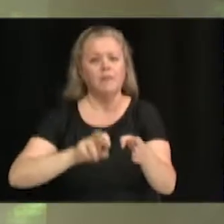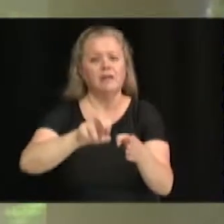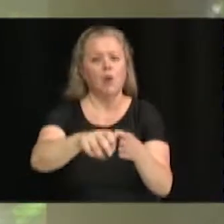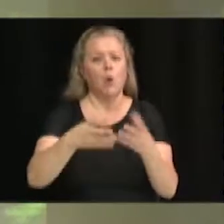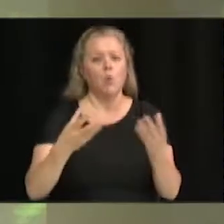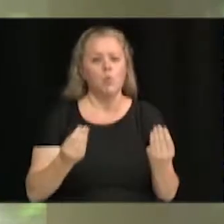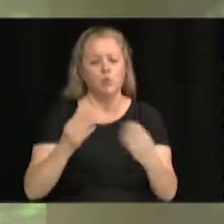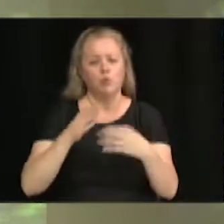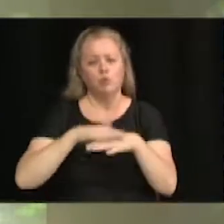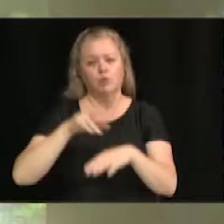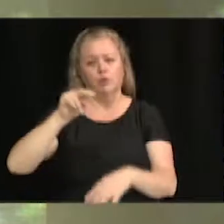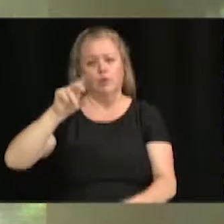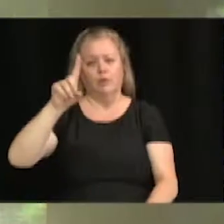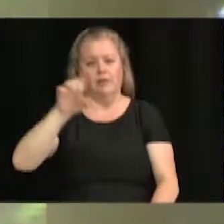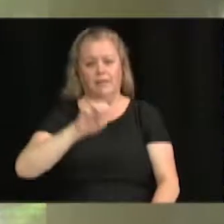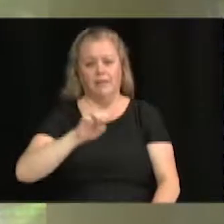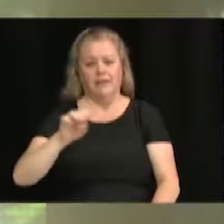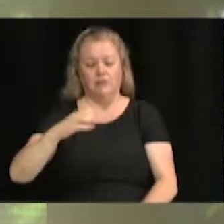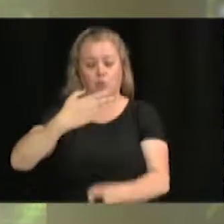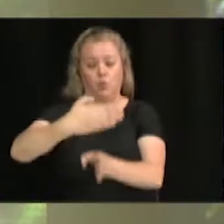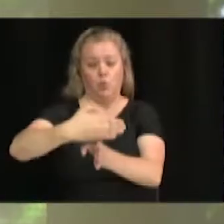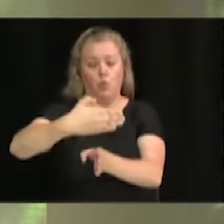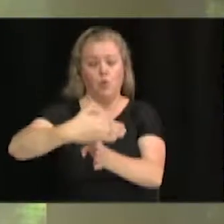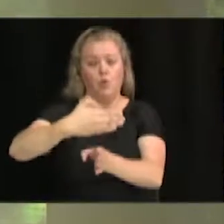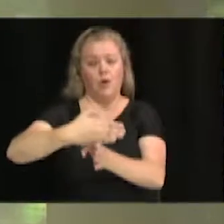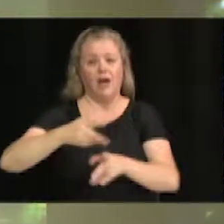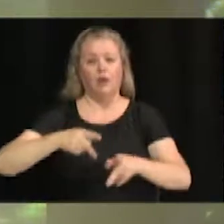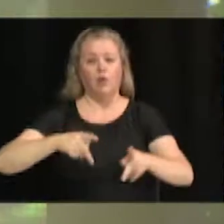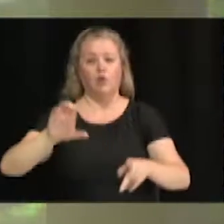à l'intersection de la rue des commissaires.